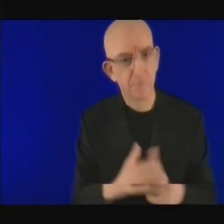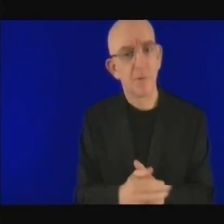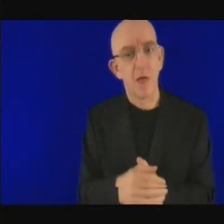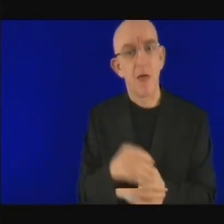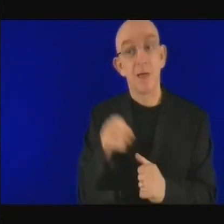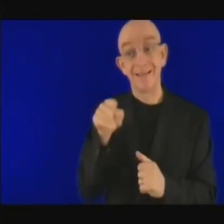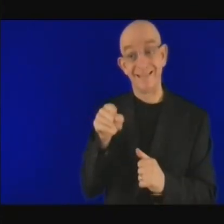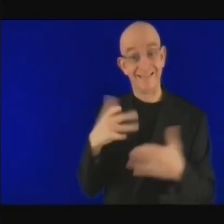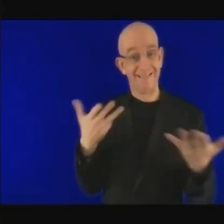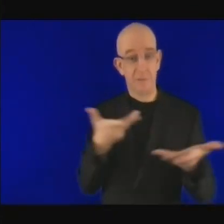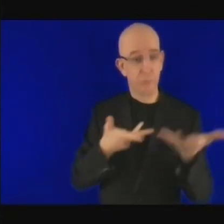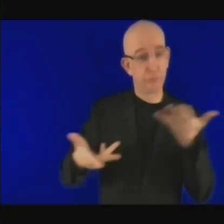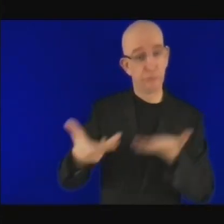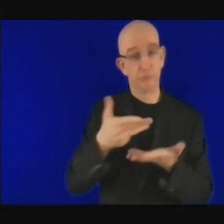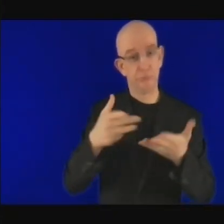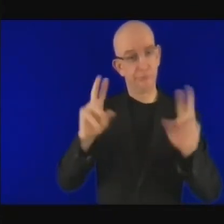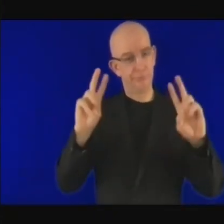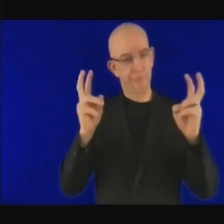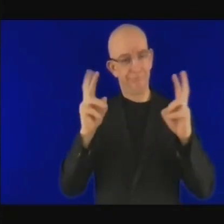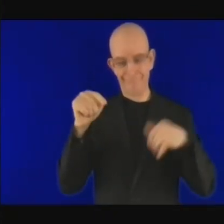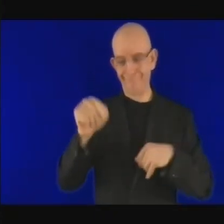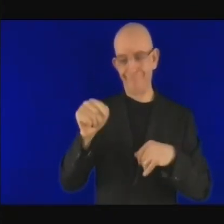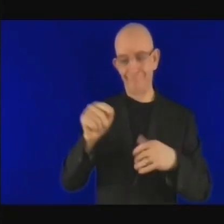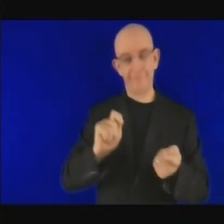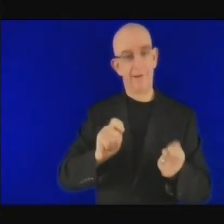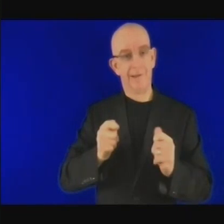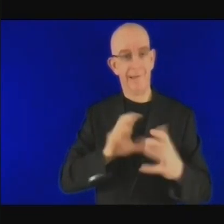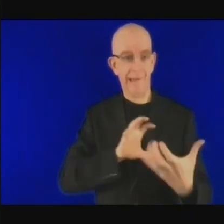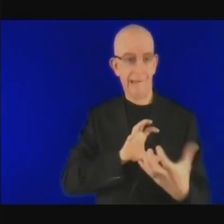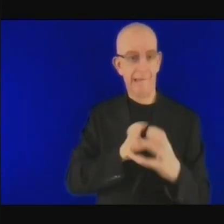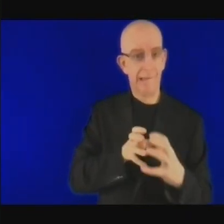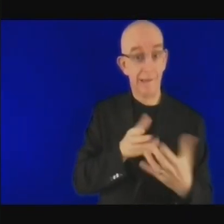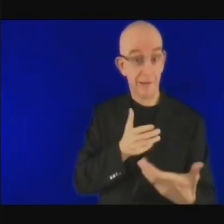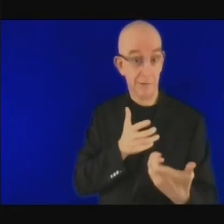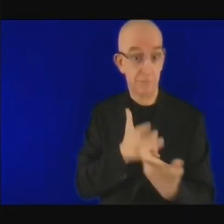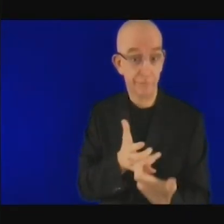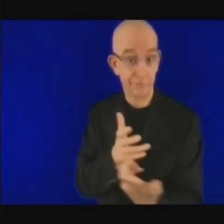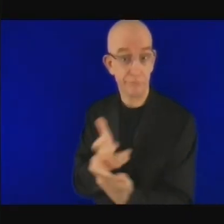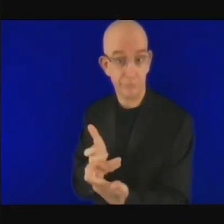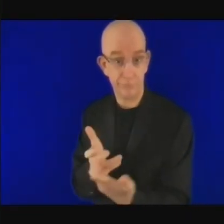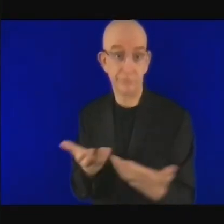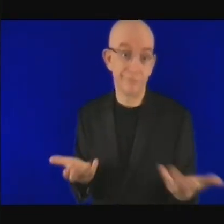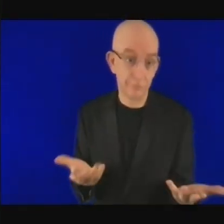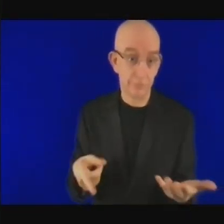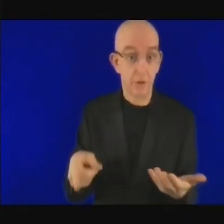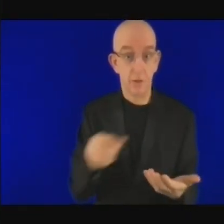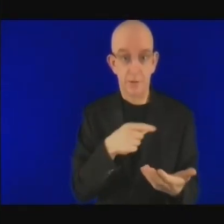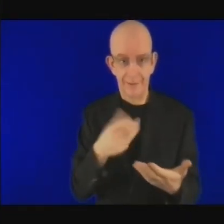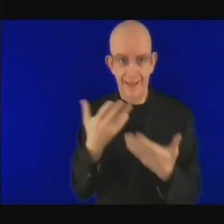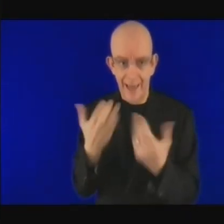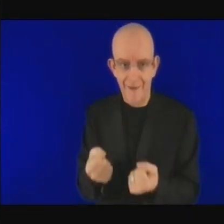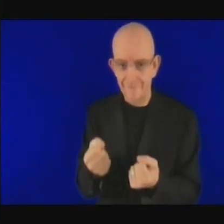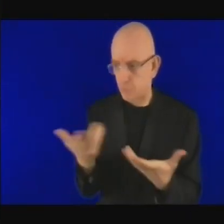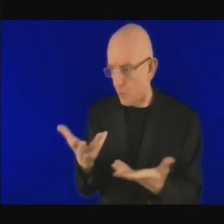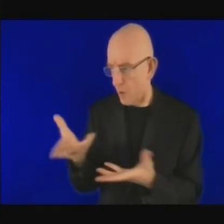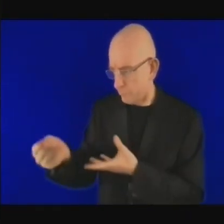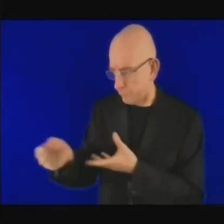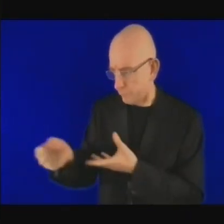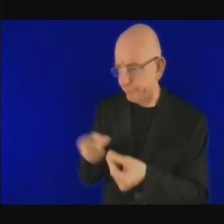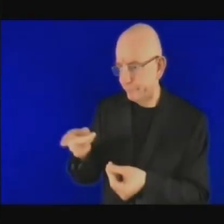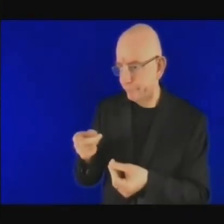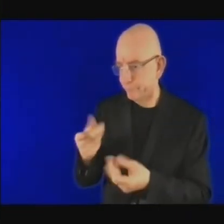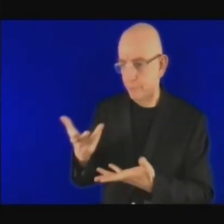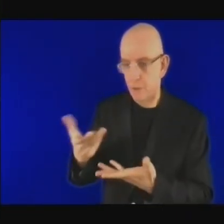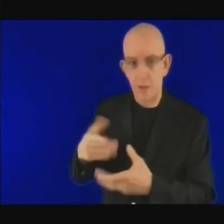à moins de pouvoir compter sur de l'énergie durable, on ne peut pas réaliser ses objectifs d